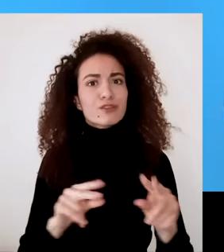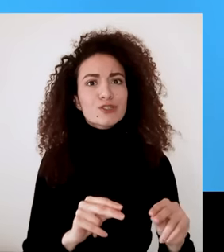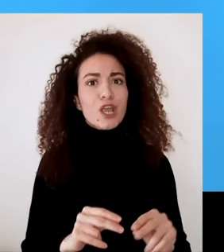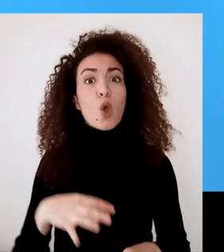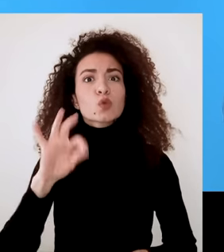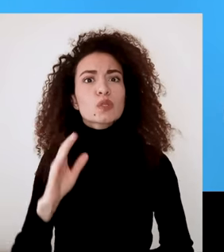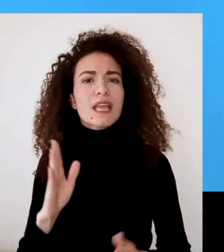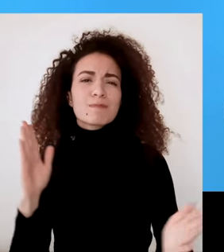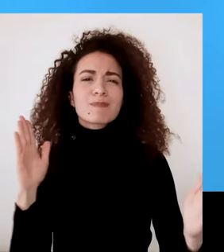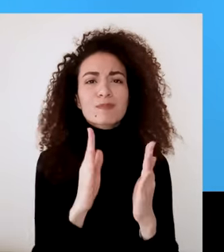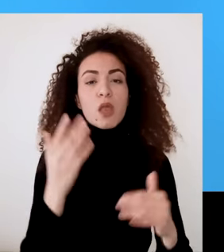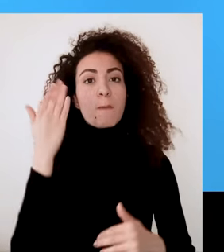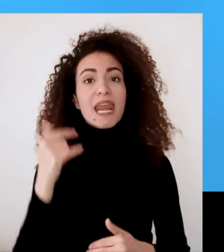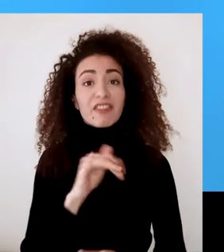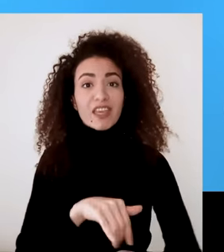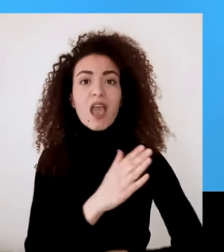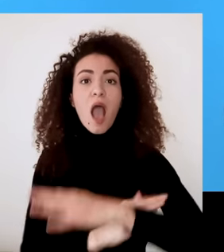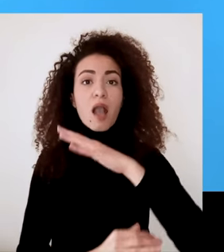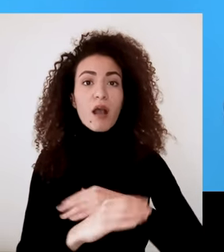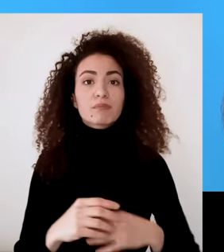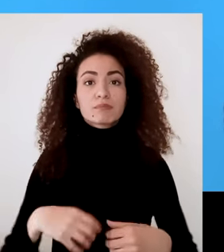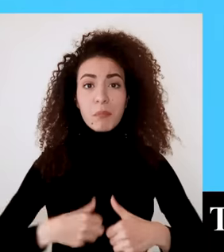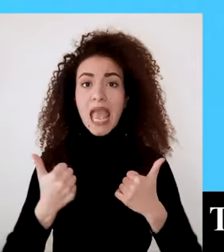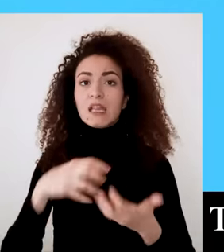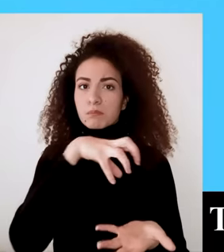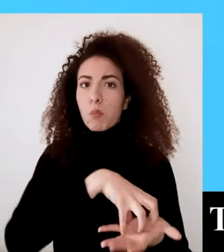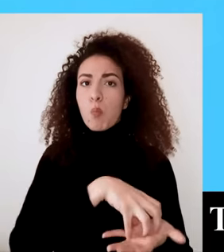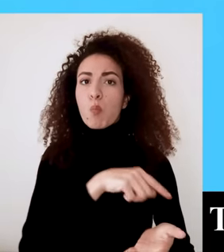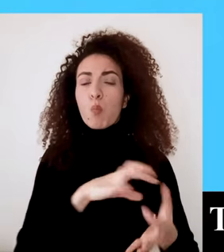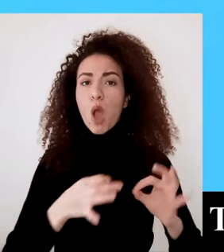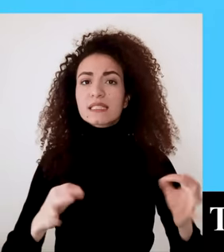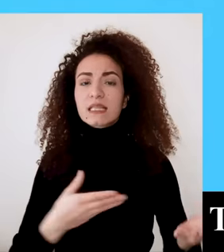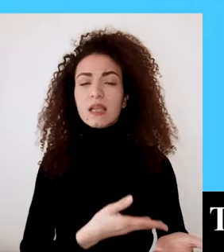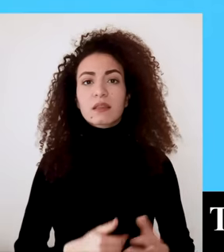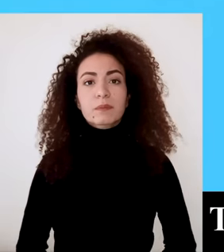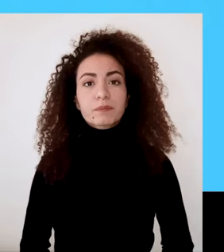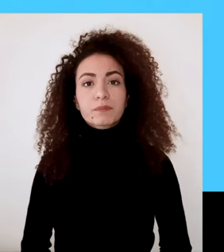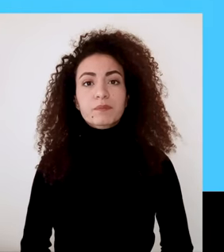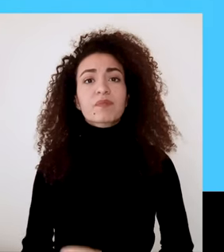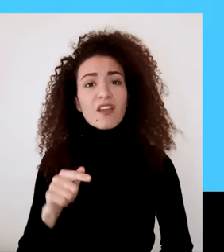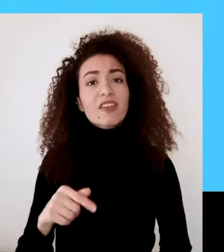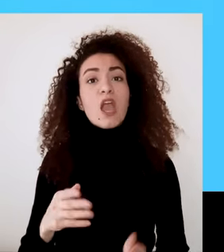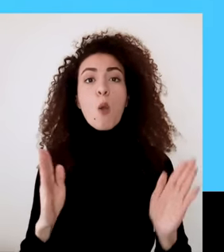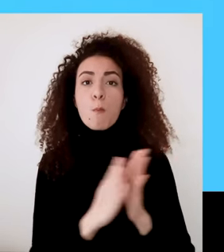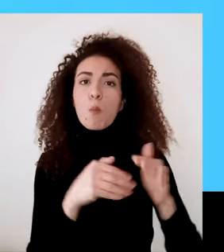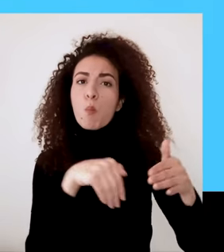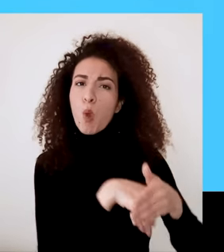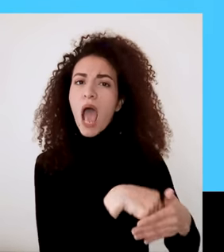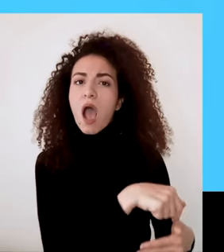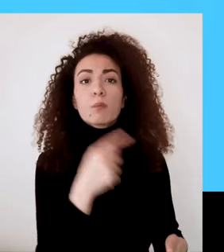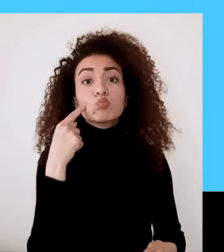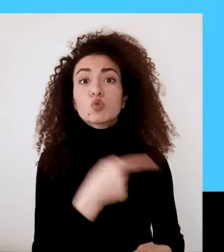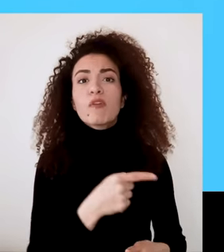نساء وبنات ذوات إعاقة يلي بعضهم عايشين بهالمؤسسات من هون حركة الإعاقة العالمية ممكن تقري عنها أكتر